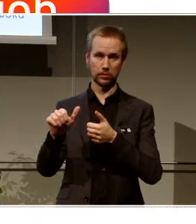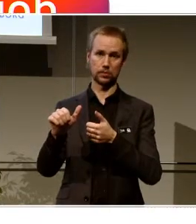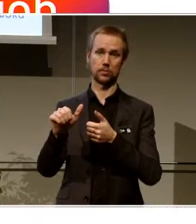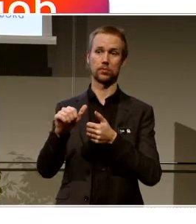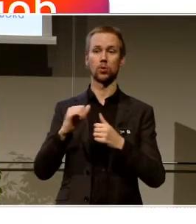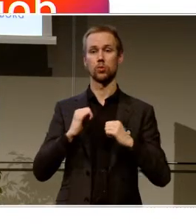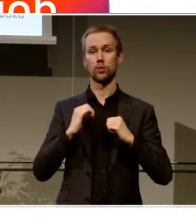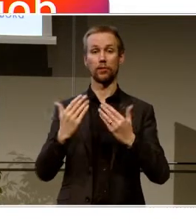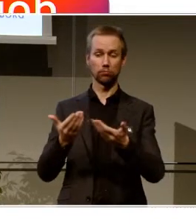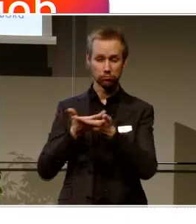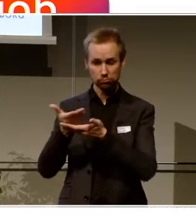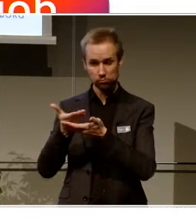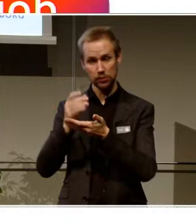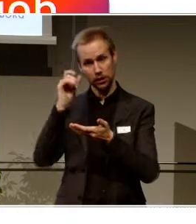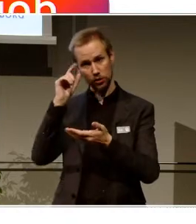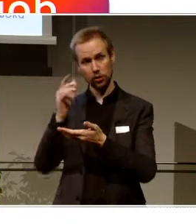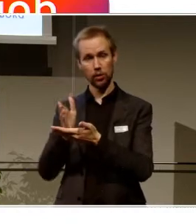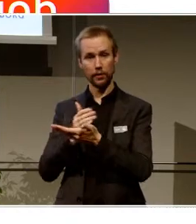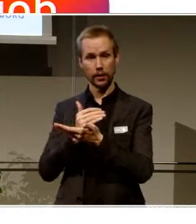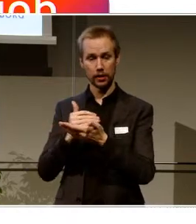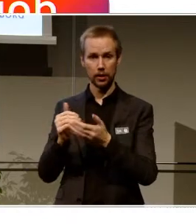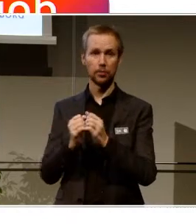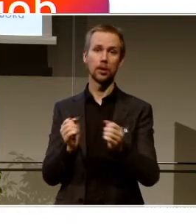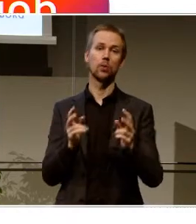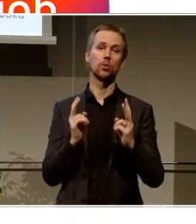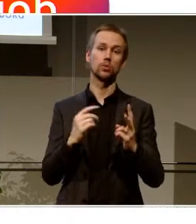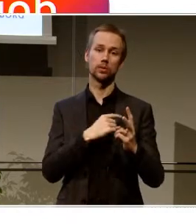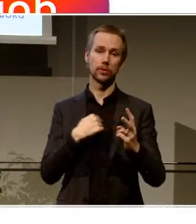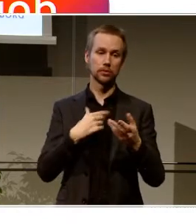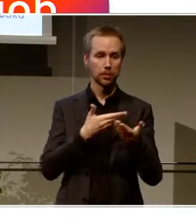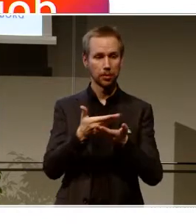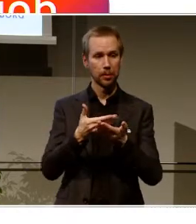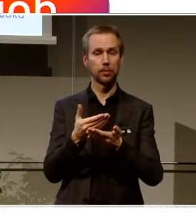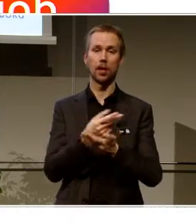tillsammans med digitaliseringsavdelningen. Men vi jobbar också med flera andra.